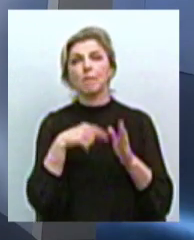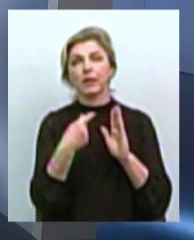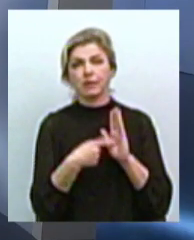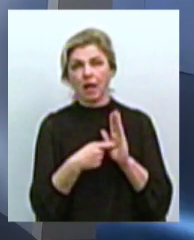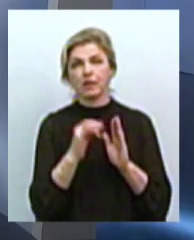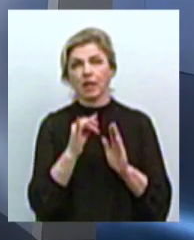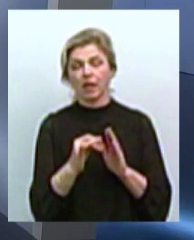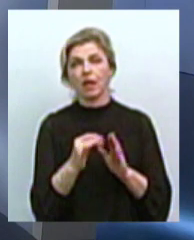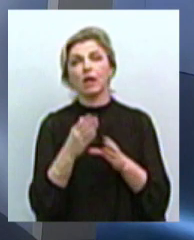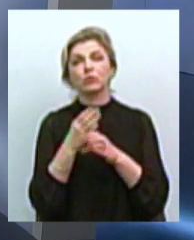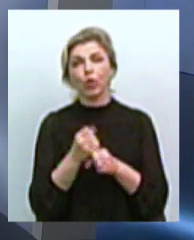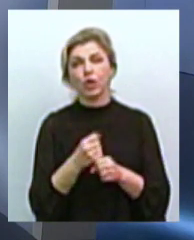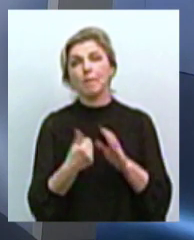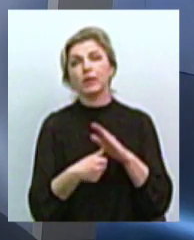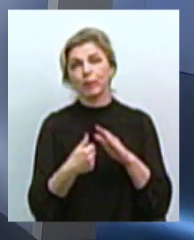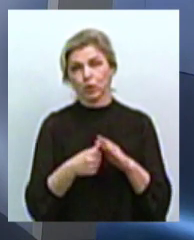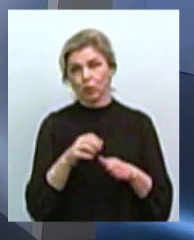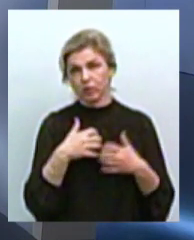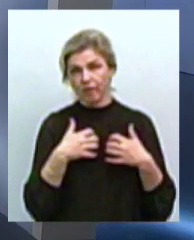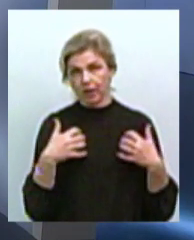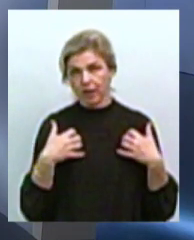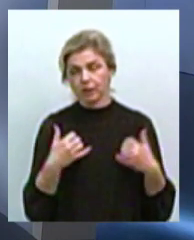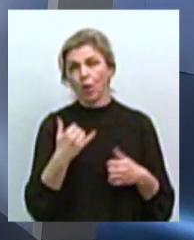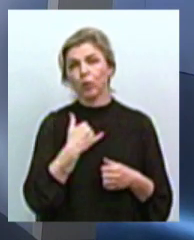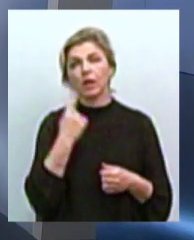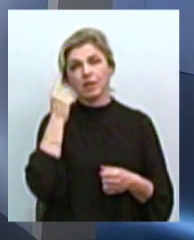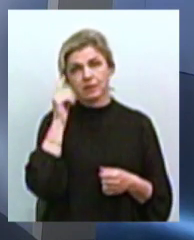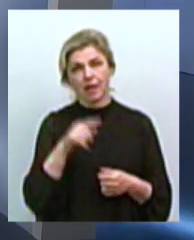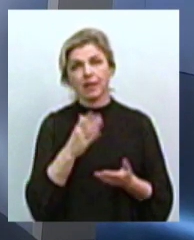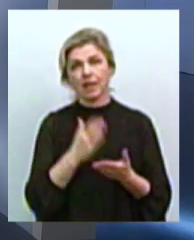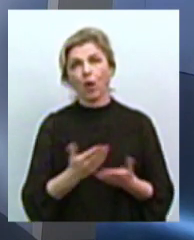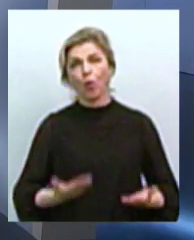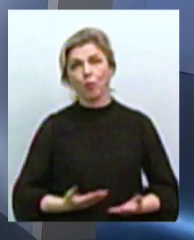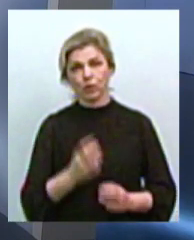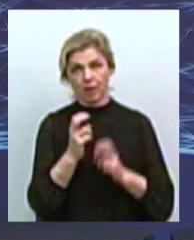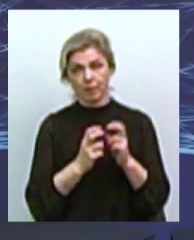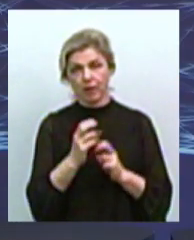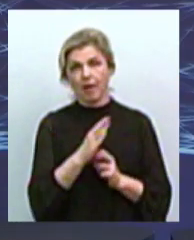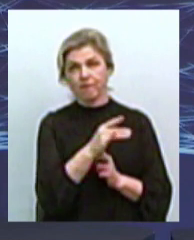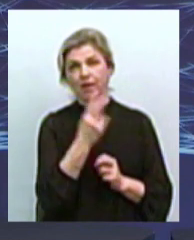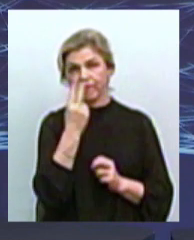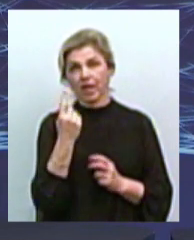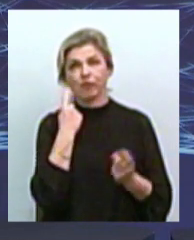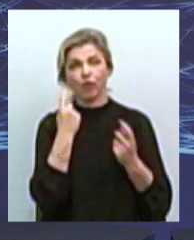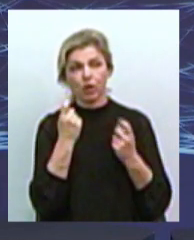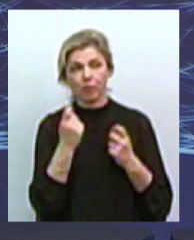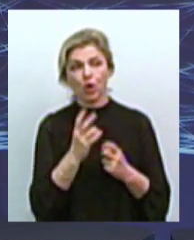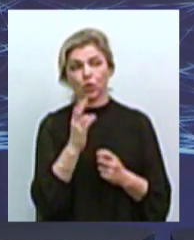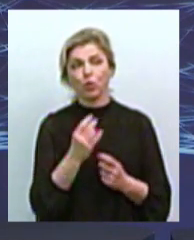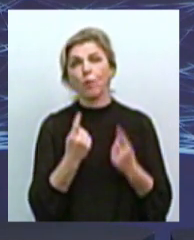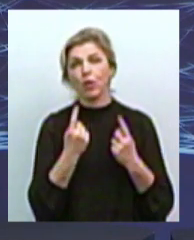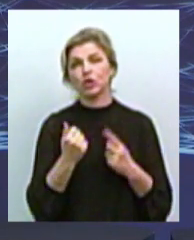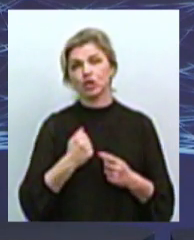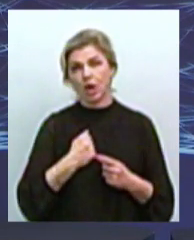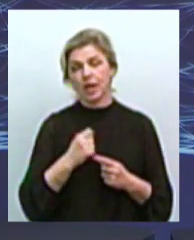чисельність безпритульних тварин. Адже, в нас, як ми знаємо, є комунальне підприємство, про яке ви вже бачили у сюжеті інформацію. Але, не при великий жаль, за